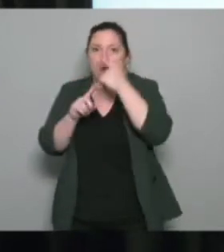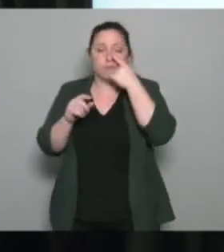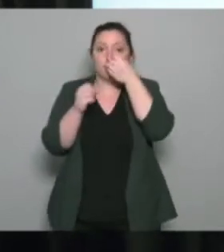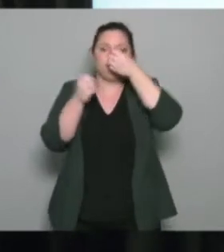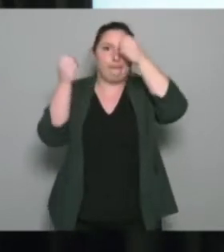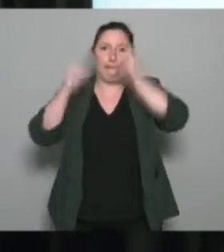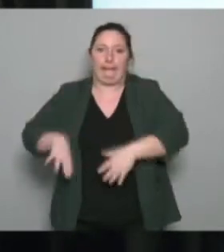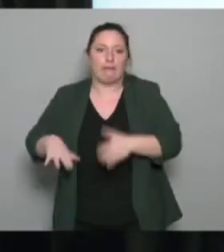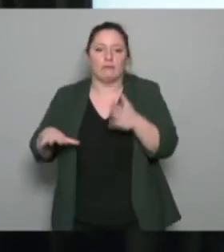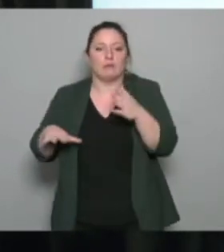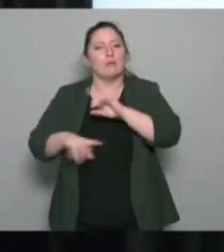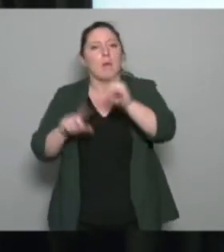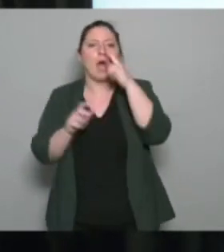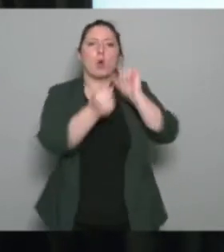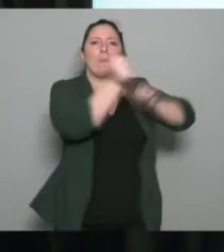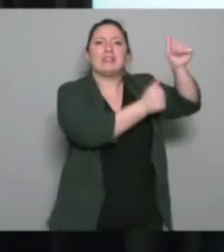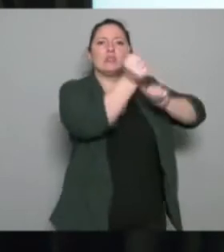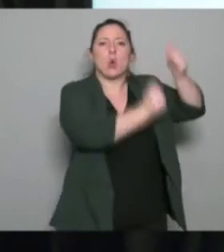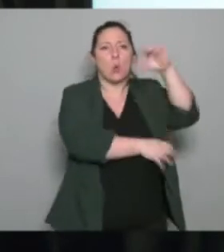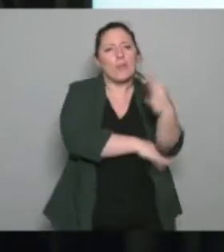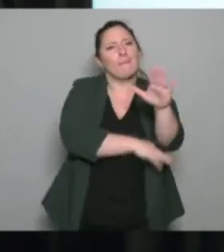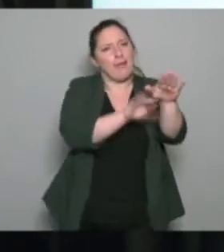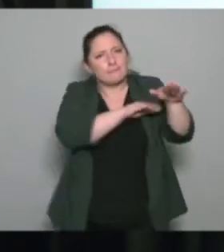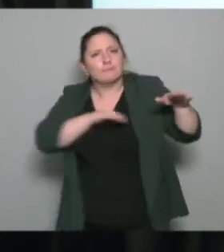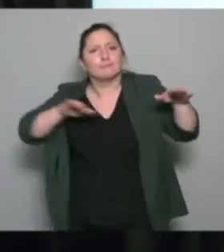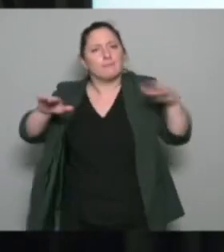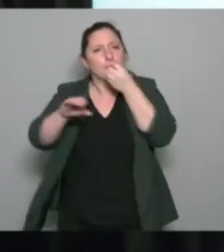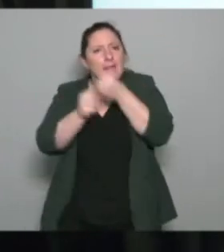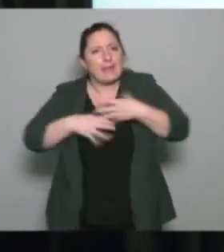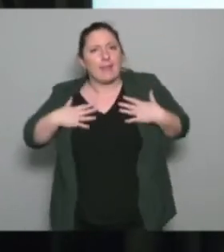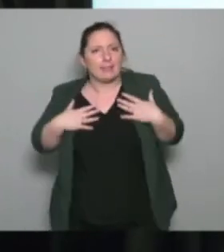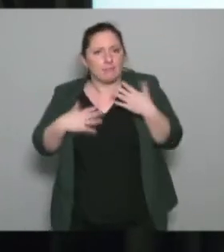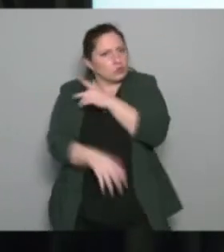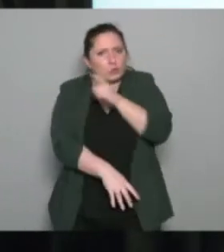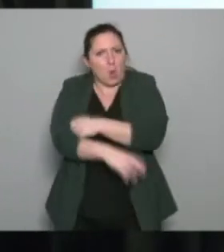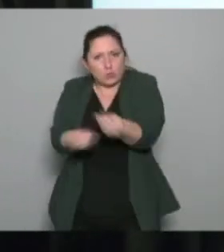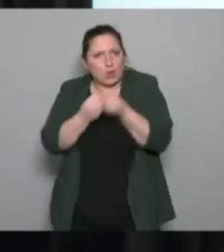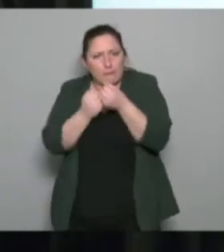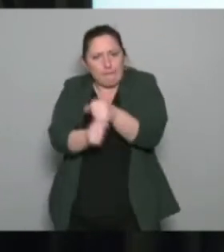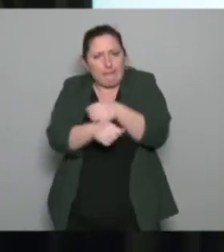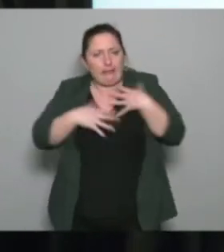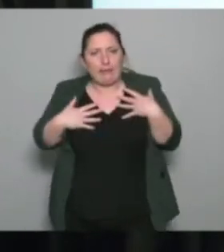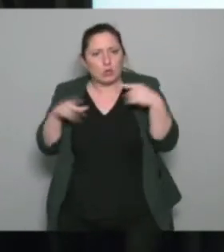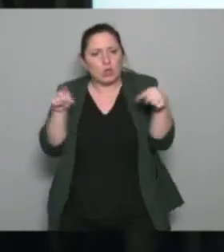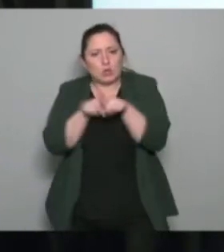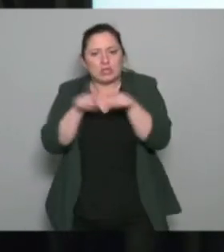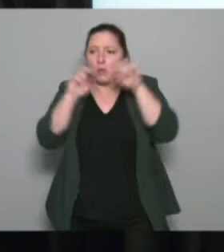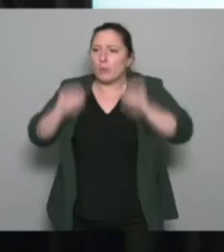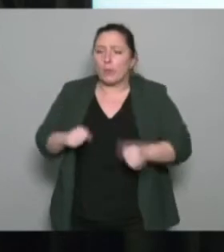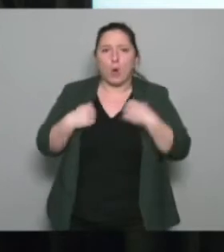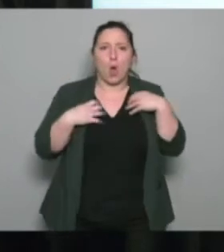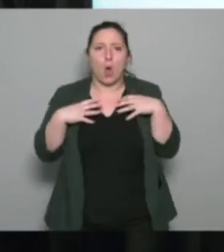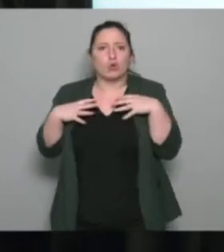'il n pas que l'aspect compétitif il y l'aspect bien-être dans la pratique physique et sportive on peut faire de la randonnée